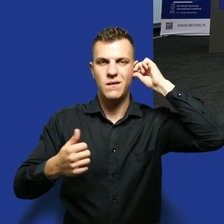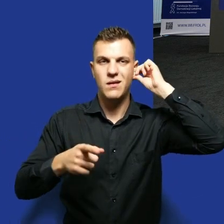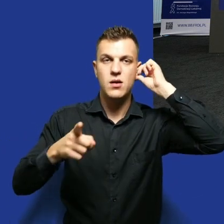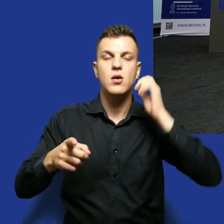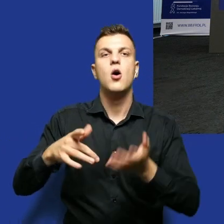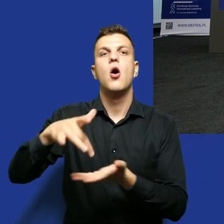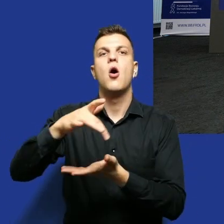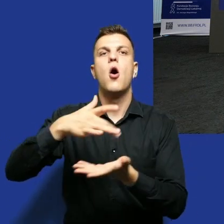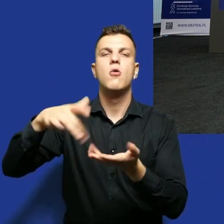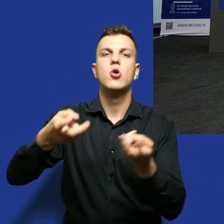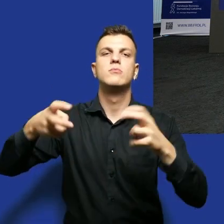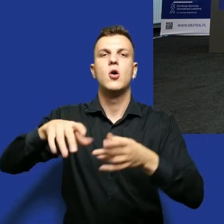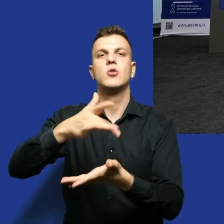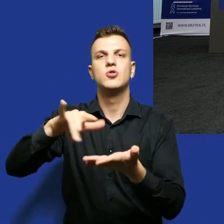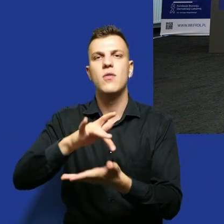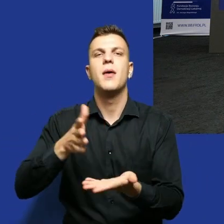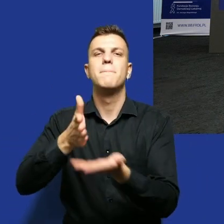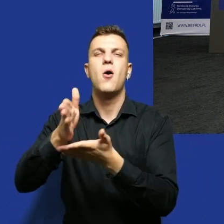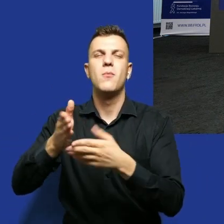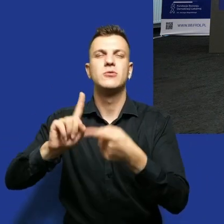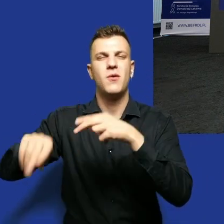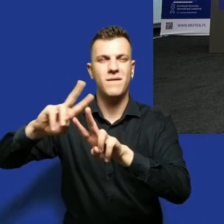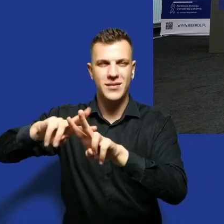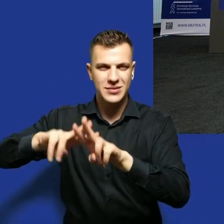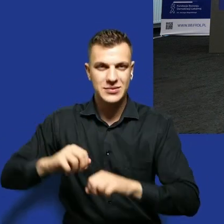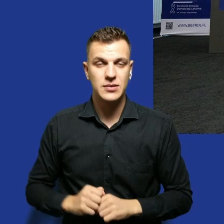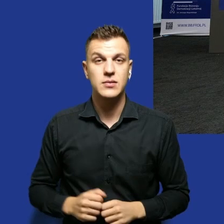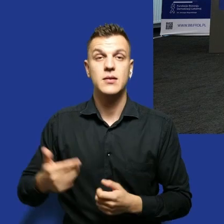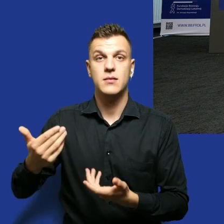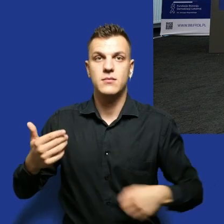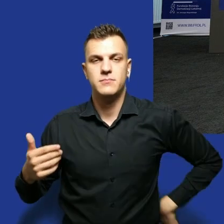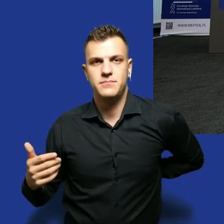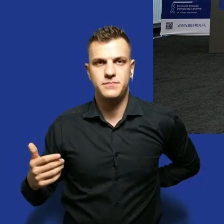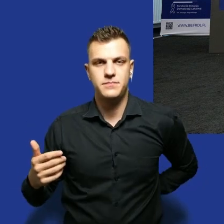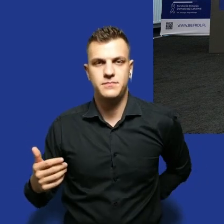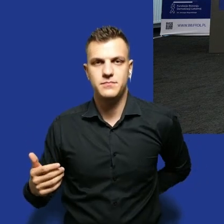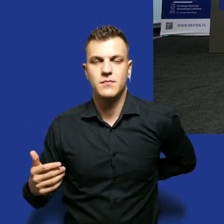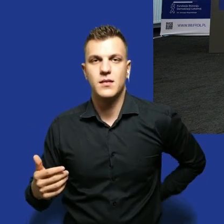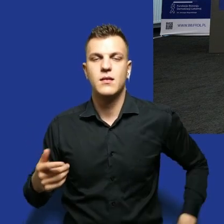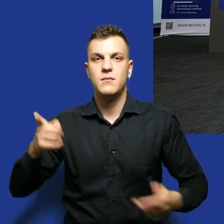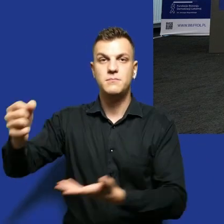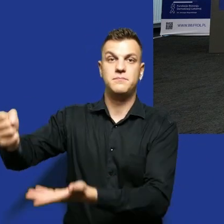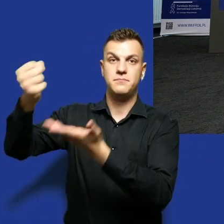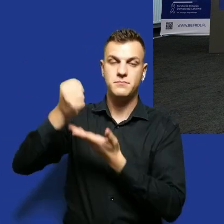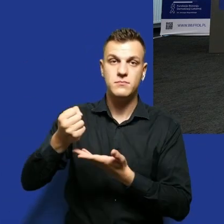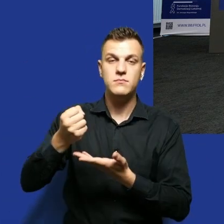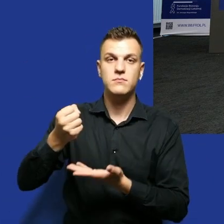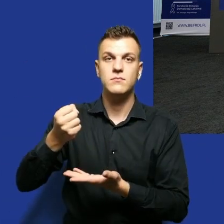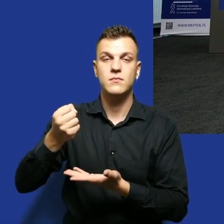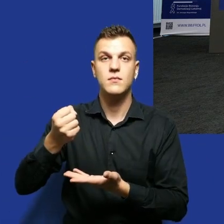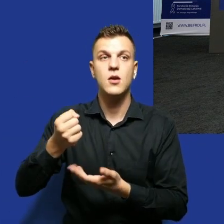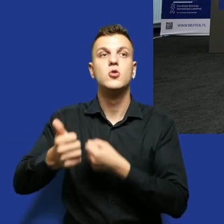pomocy postpenitencjarnej taki grant żeż mi się ręce trzęsą taki grant otrzymało 60